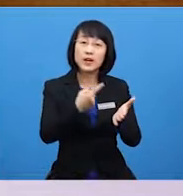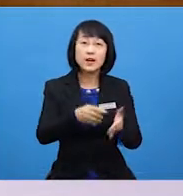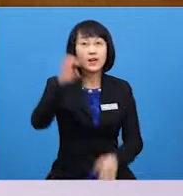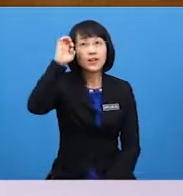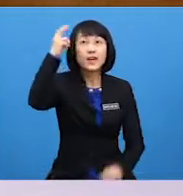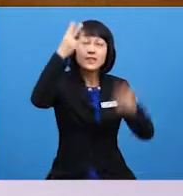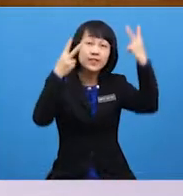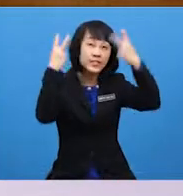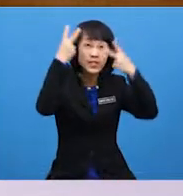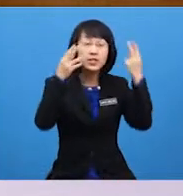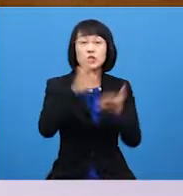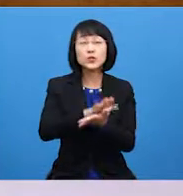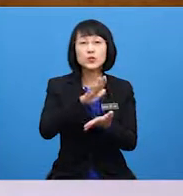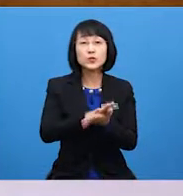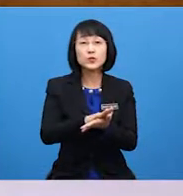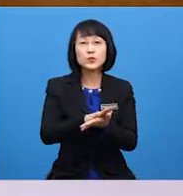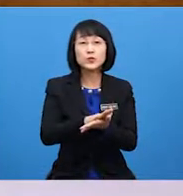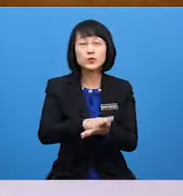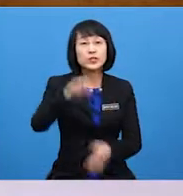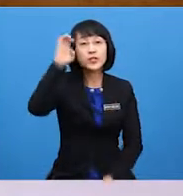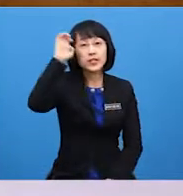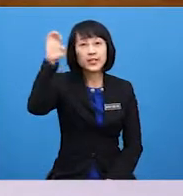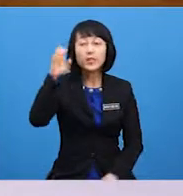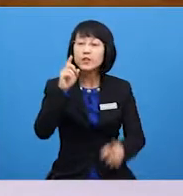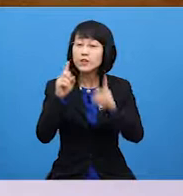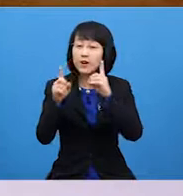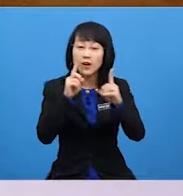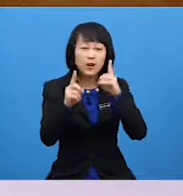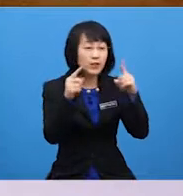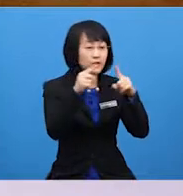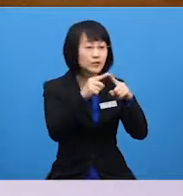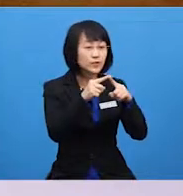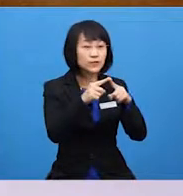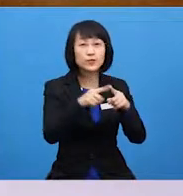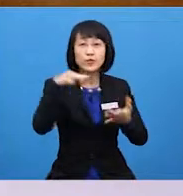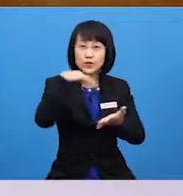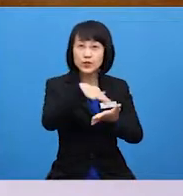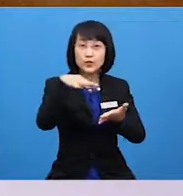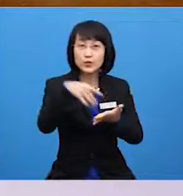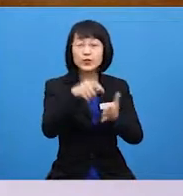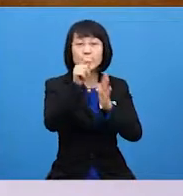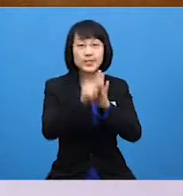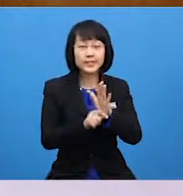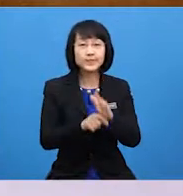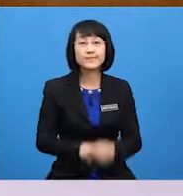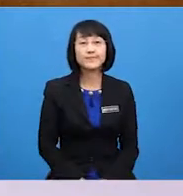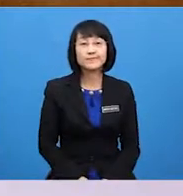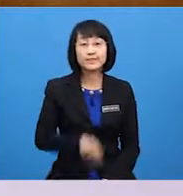schools He talks to students He The students like Ahmad